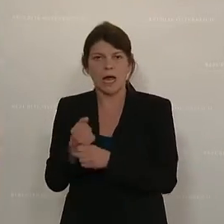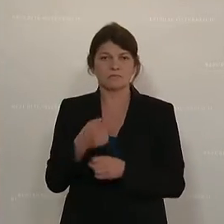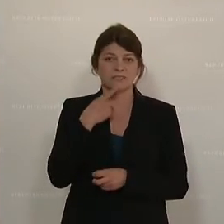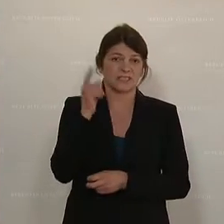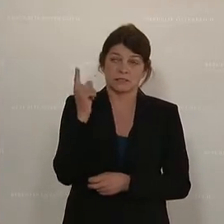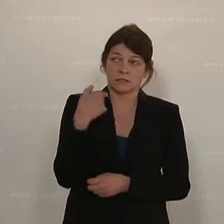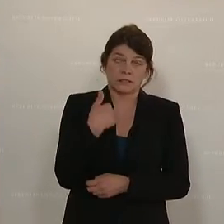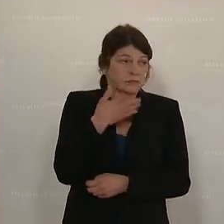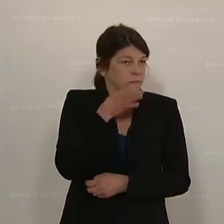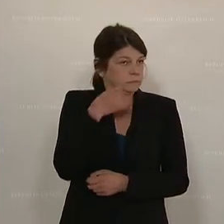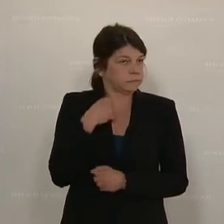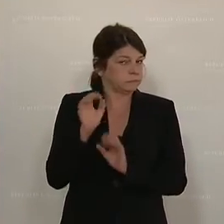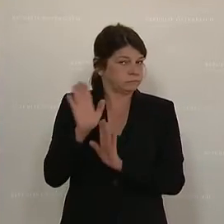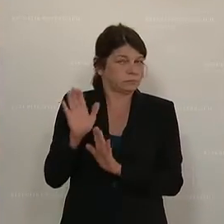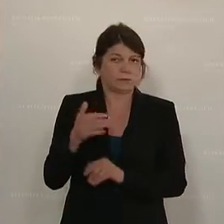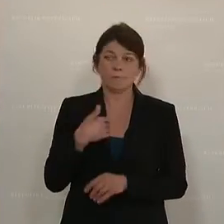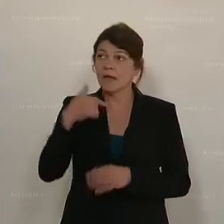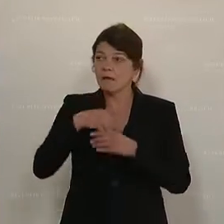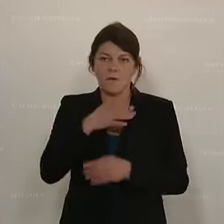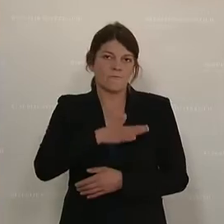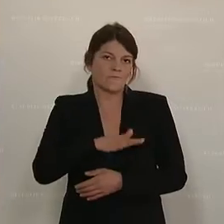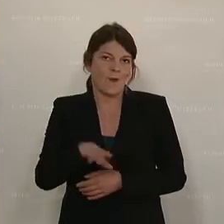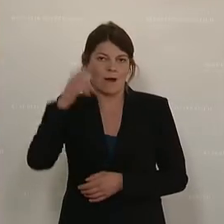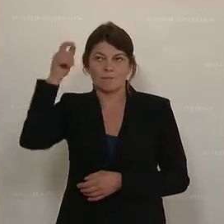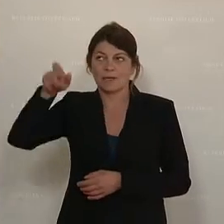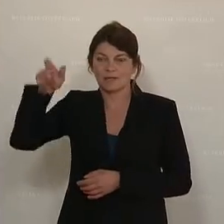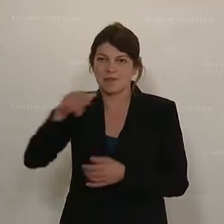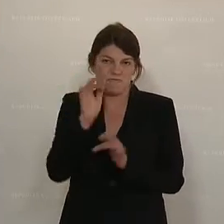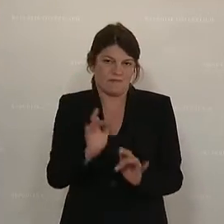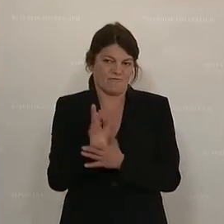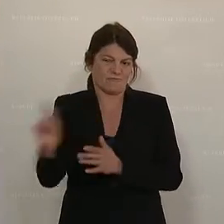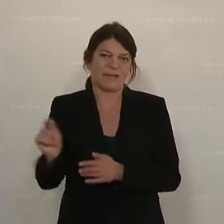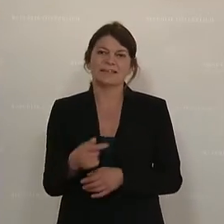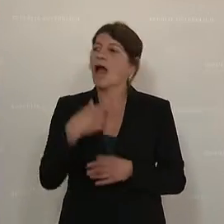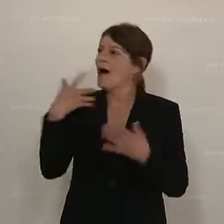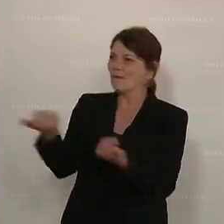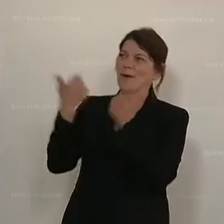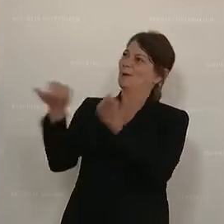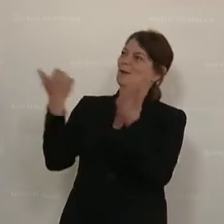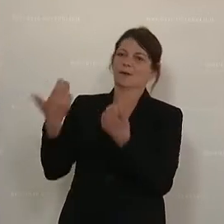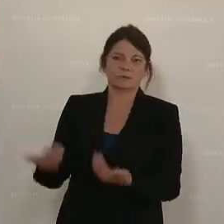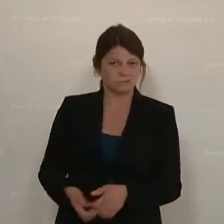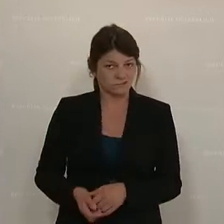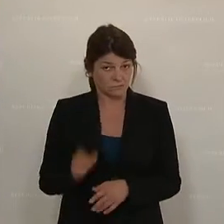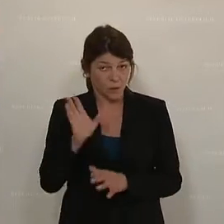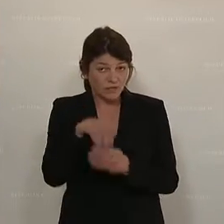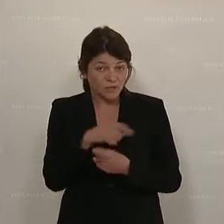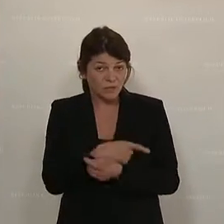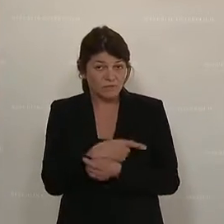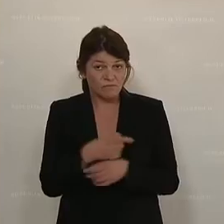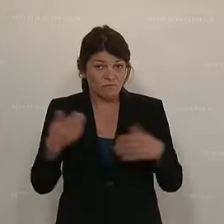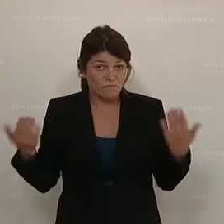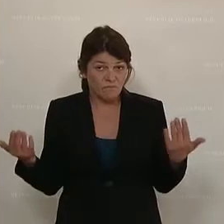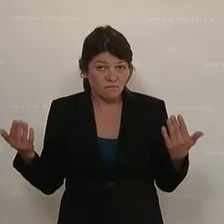man nicht konnte, wo man insgeheim froh ist, dass die Personen nicht mehr da sind, sagt, wie toll sie waren? Liegt das